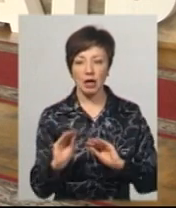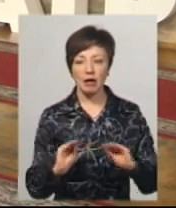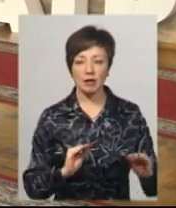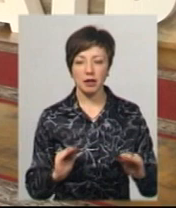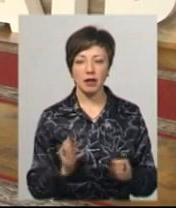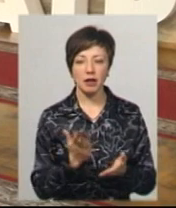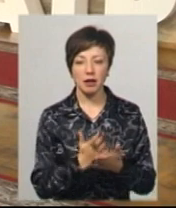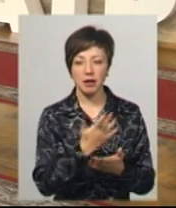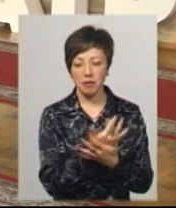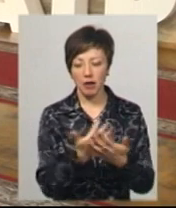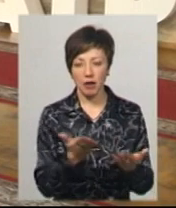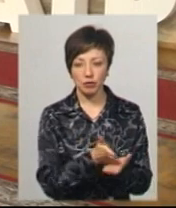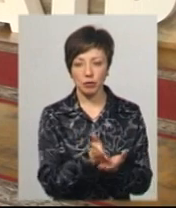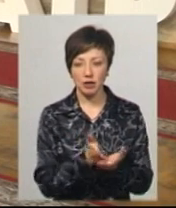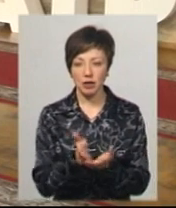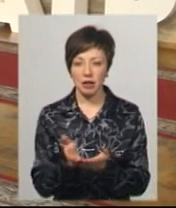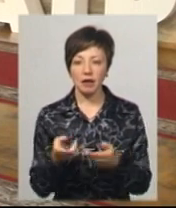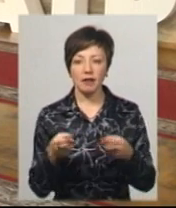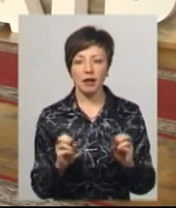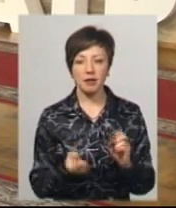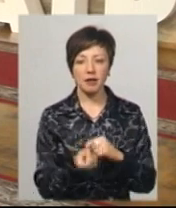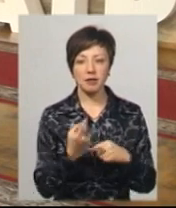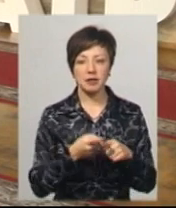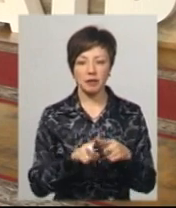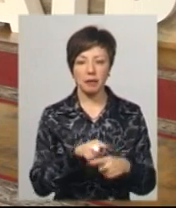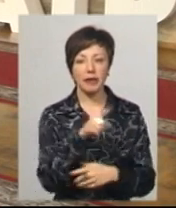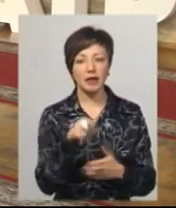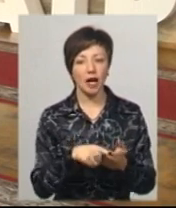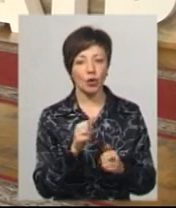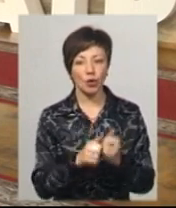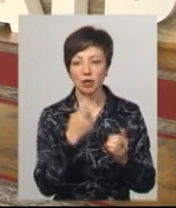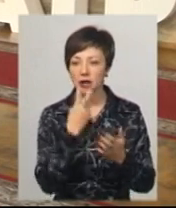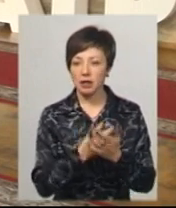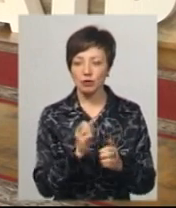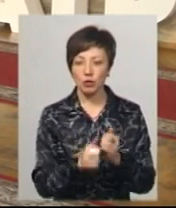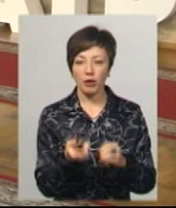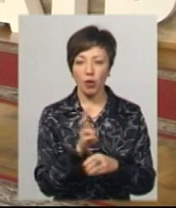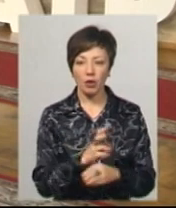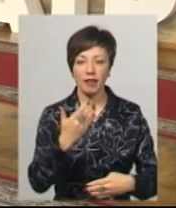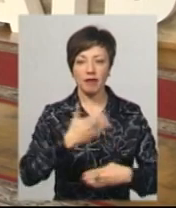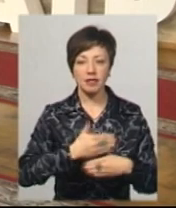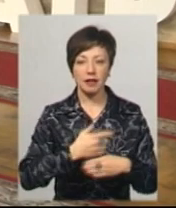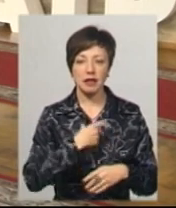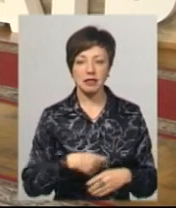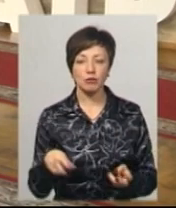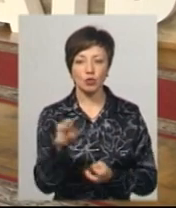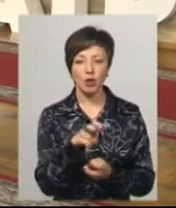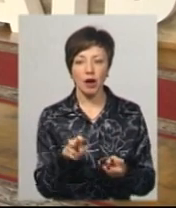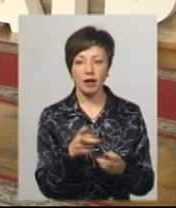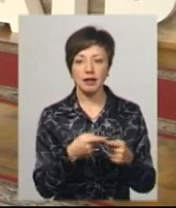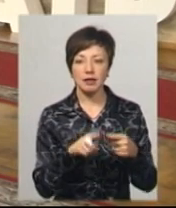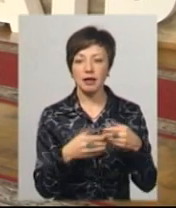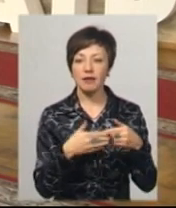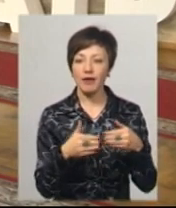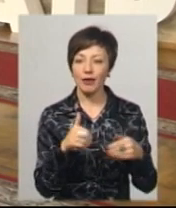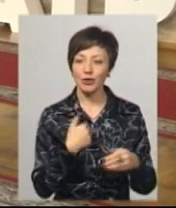багатоплощинність, і де ставляться питання, і кожен глядач, кожен, хто приходить на виставу, для себе шукає ті двері, в які